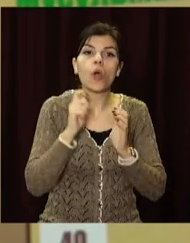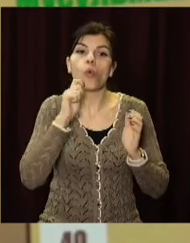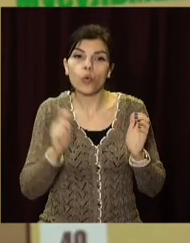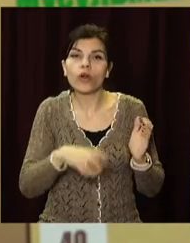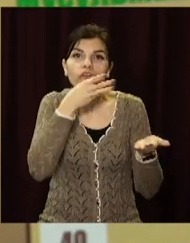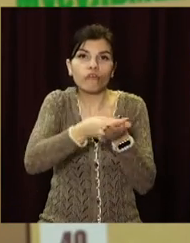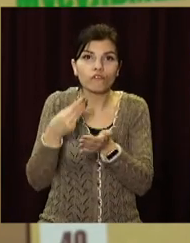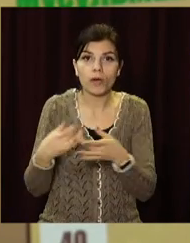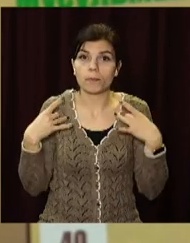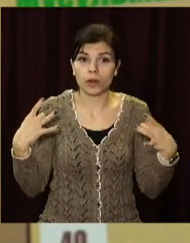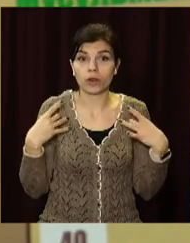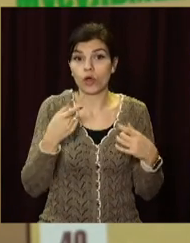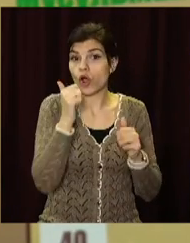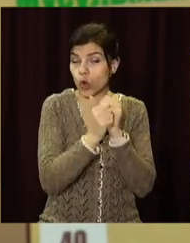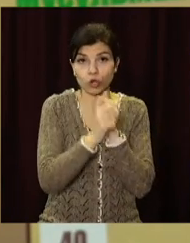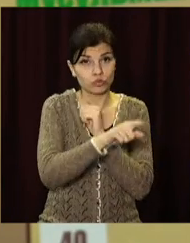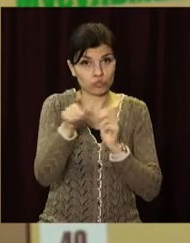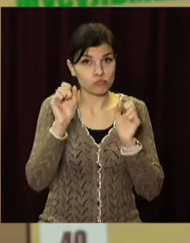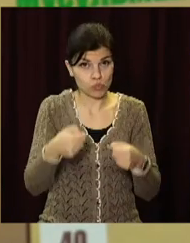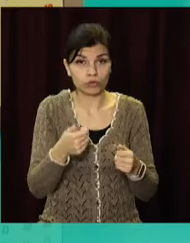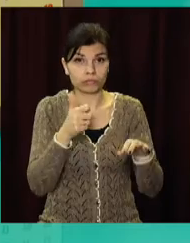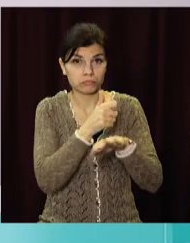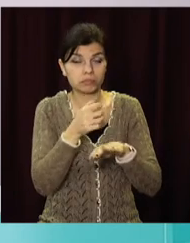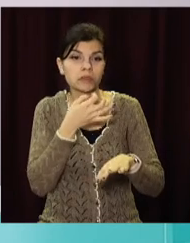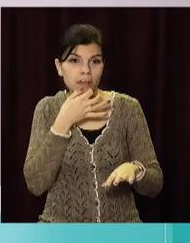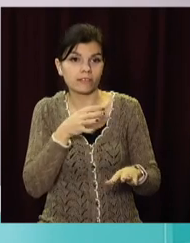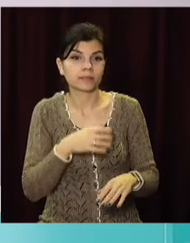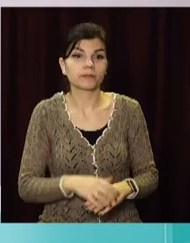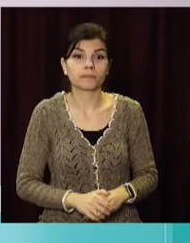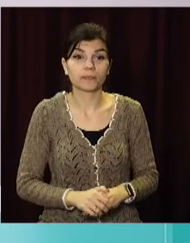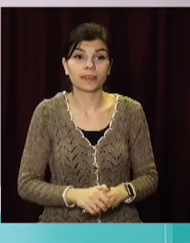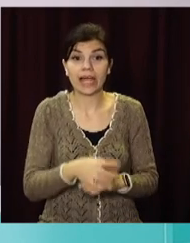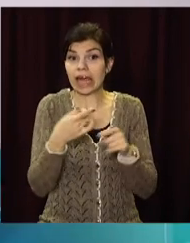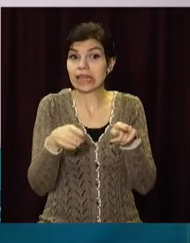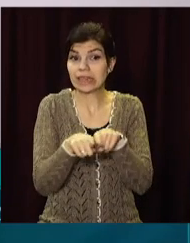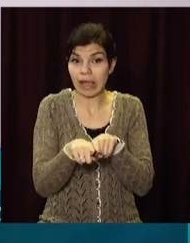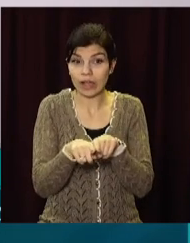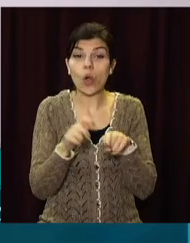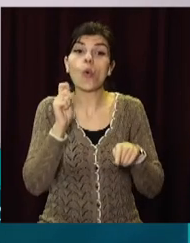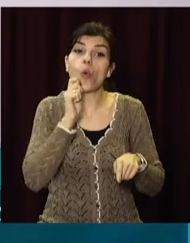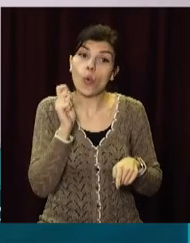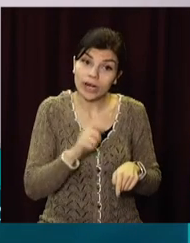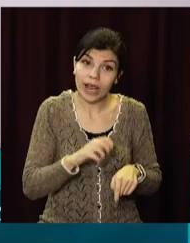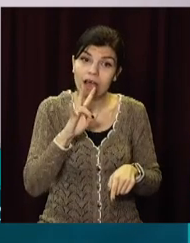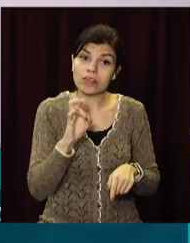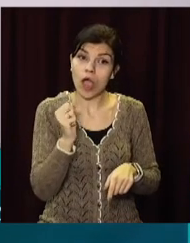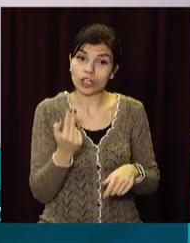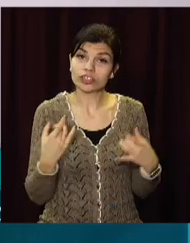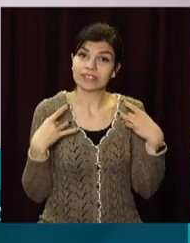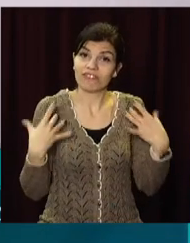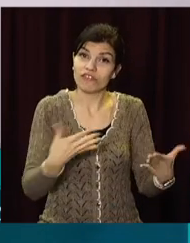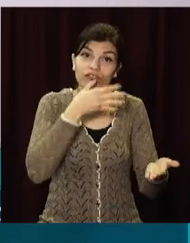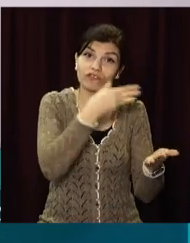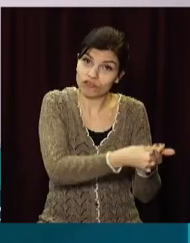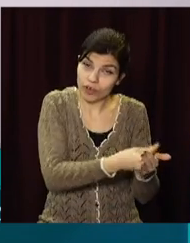Отримати щорічник вже зараз може кожен відвідувач. Такі позиції – українські національні свята